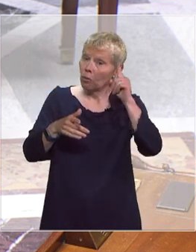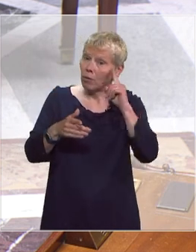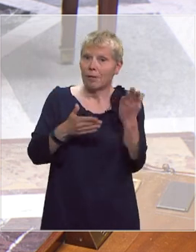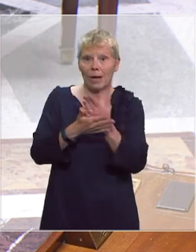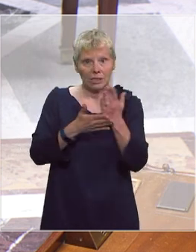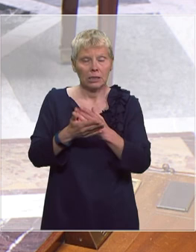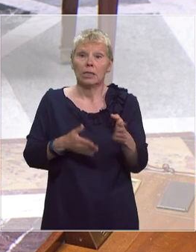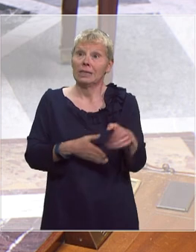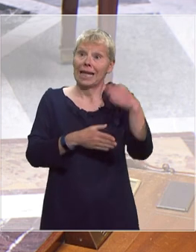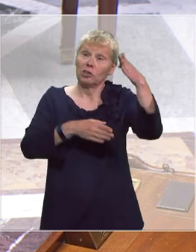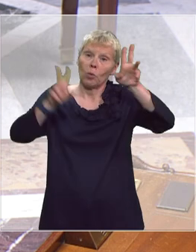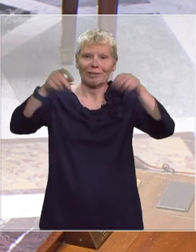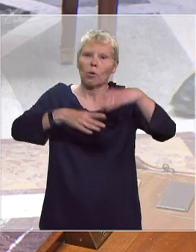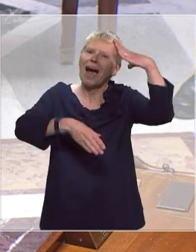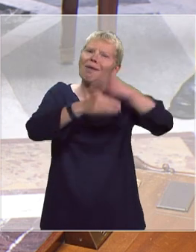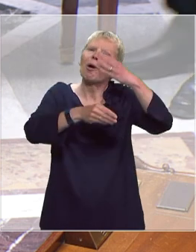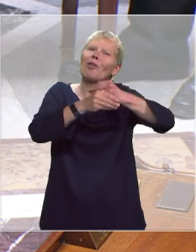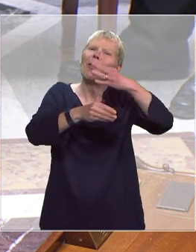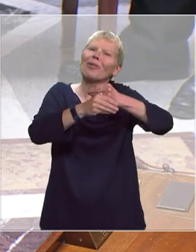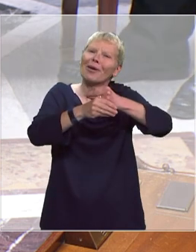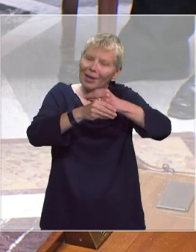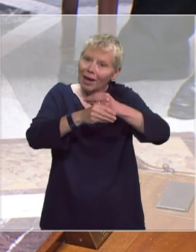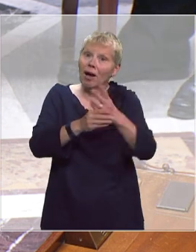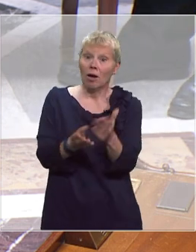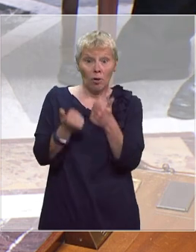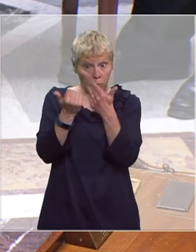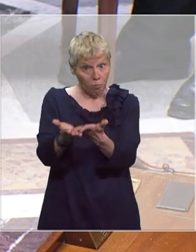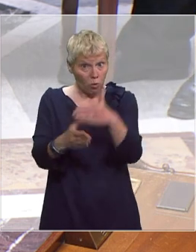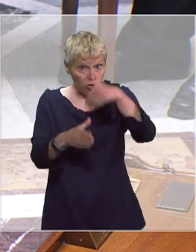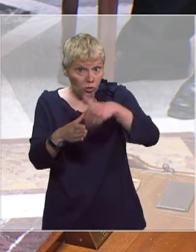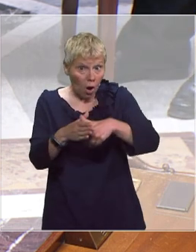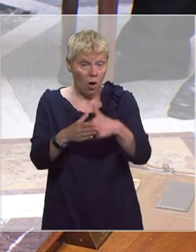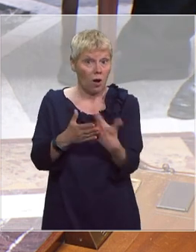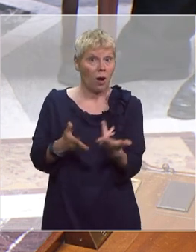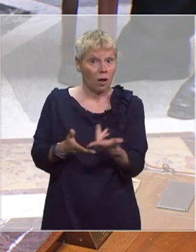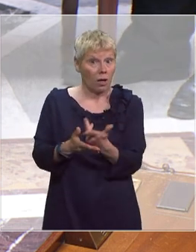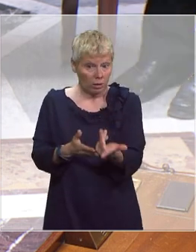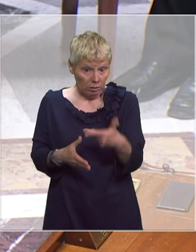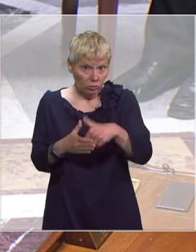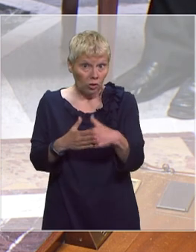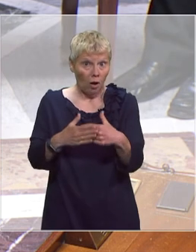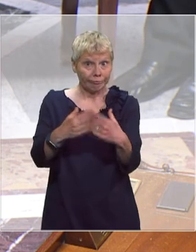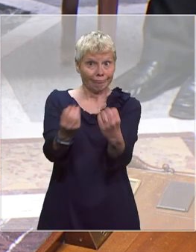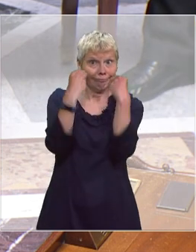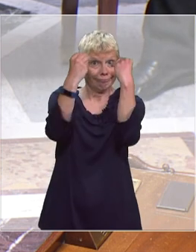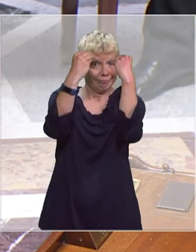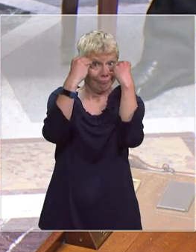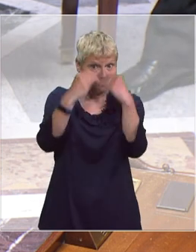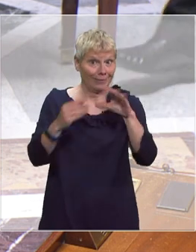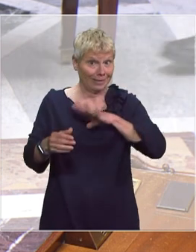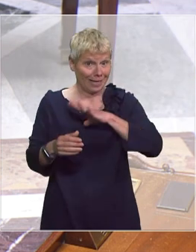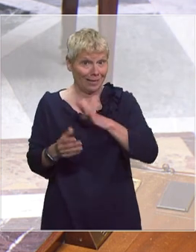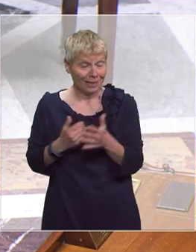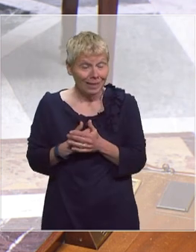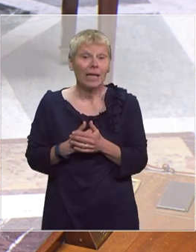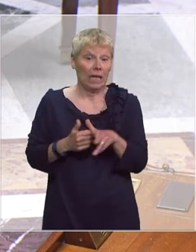de Nation Apprenante qui nous permet aujourd'hui de proposer des contenus éducatifs à nos compatriotes et nous allons dans les semaines